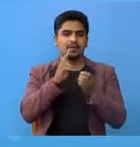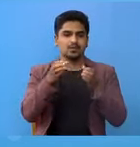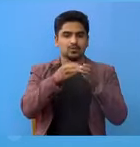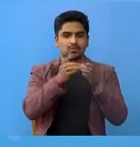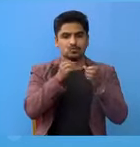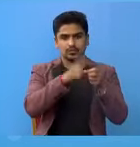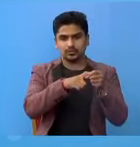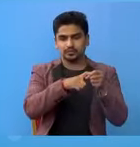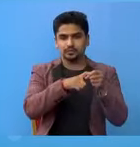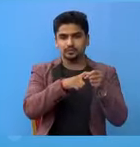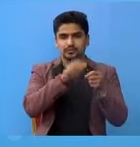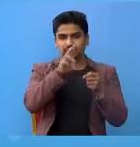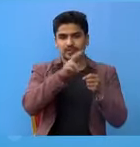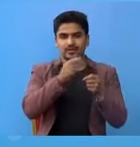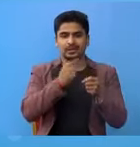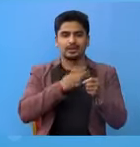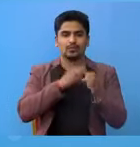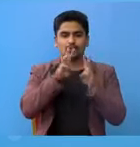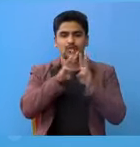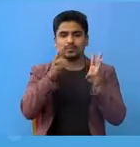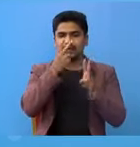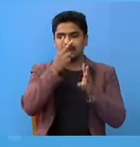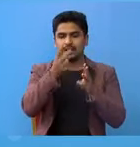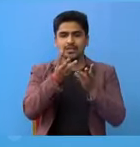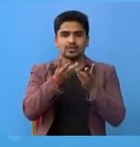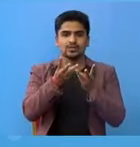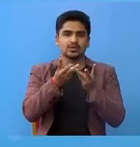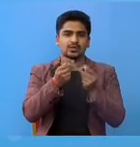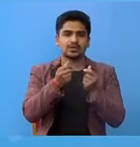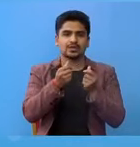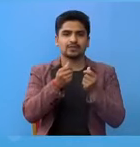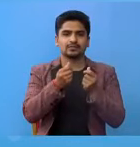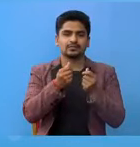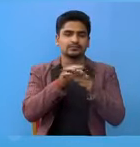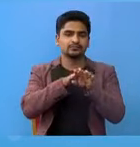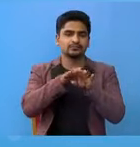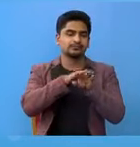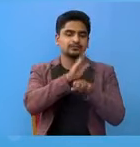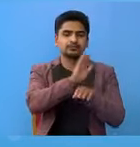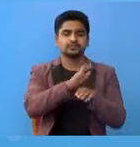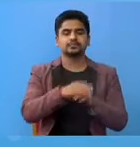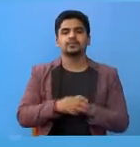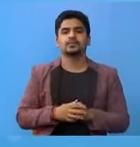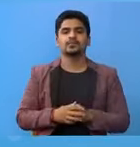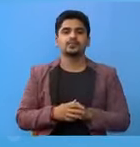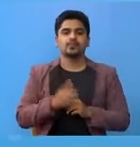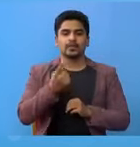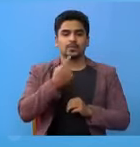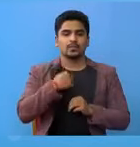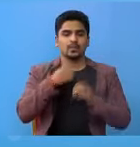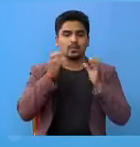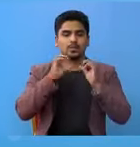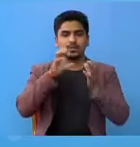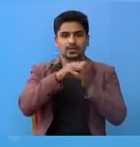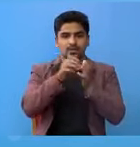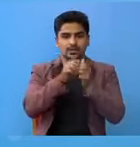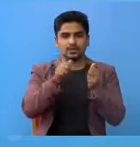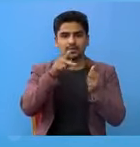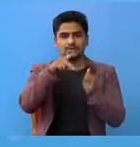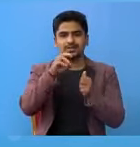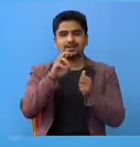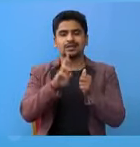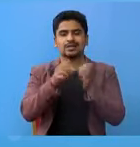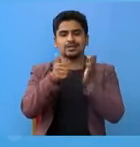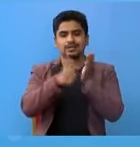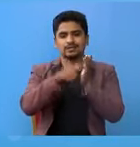मा जोडीने रा हम्रो एफसाइट हैरने को संख्य एथेस्टर रहेको छा मा प्रयोक्साला अनुसार आटी पीस्यार